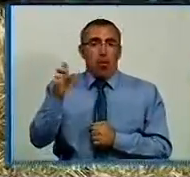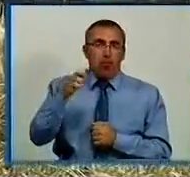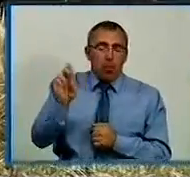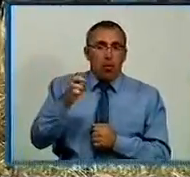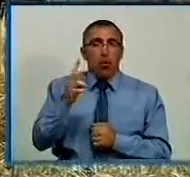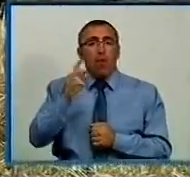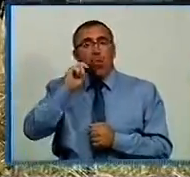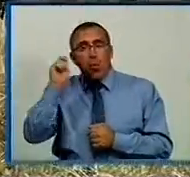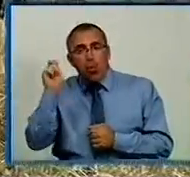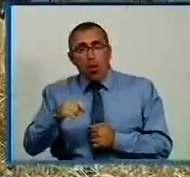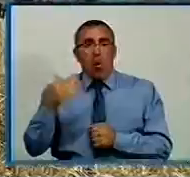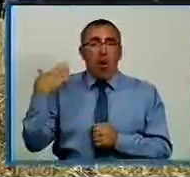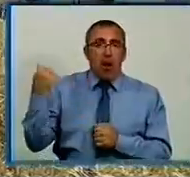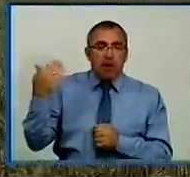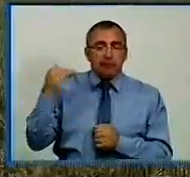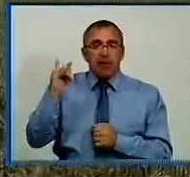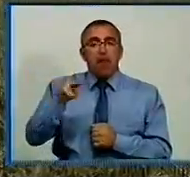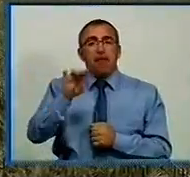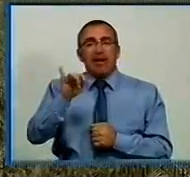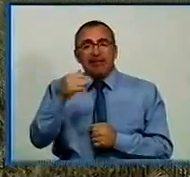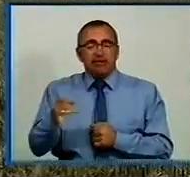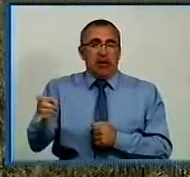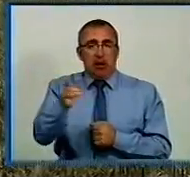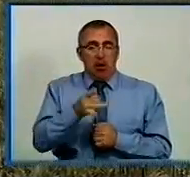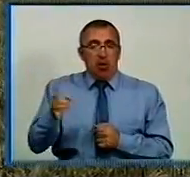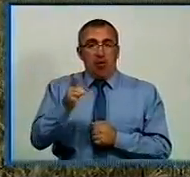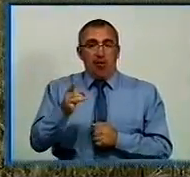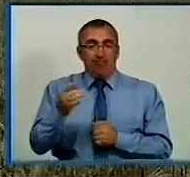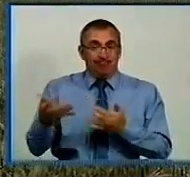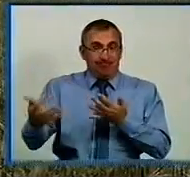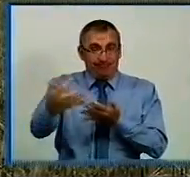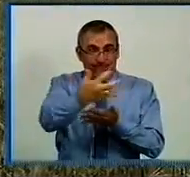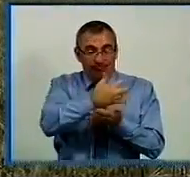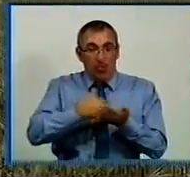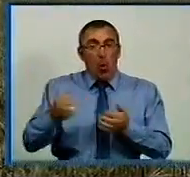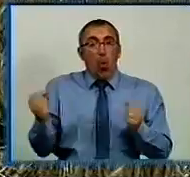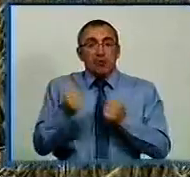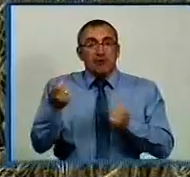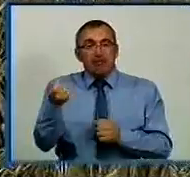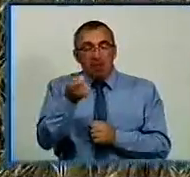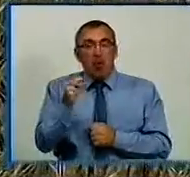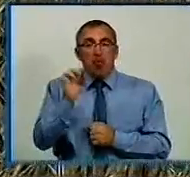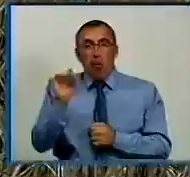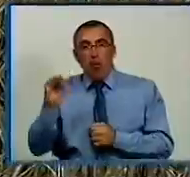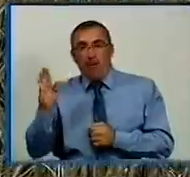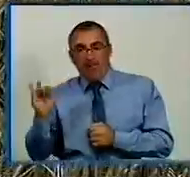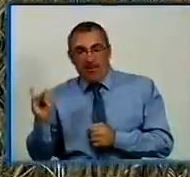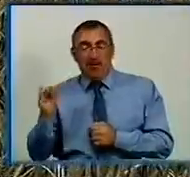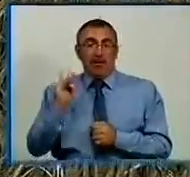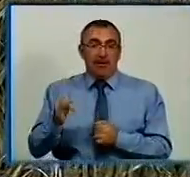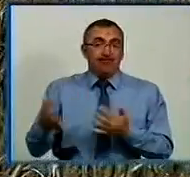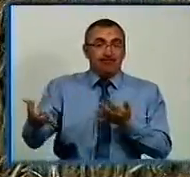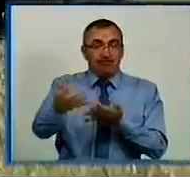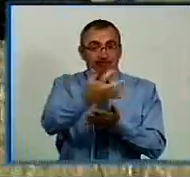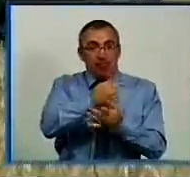Новоукраїнському, Олександрійському та Петрівському районах. Аграрії вже зібрали озими ячмінь та бобові. Залишилося прибрати з полів